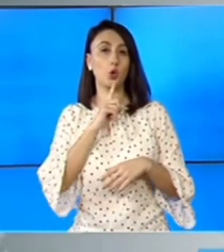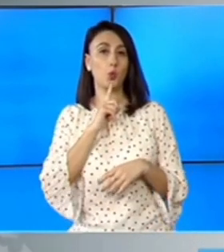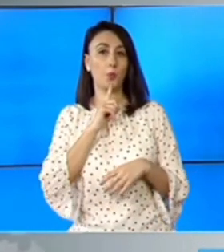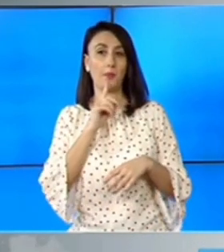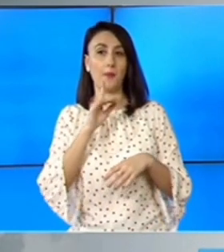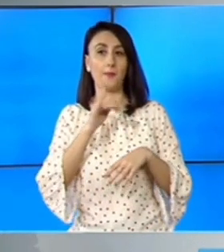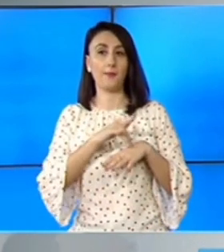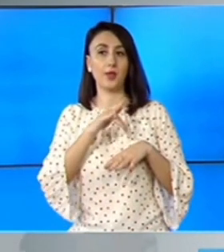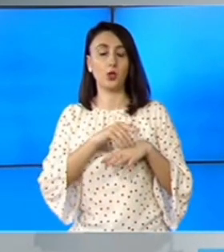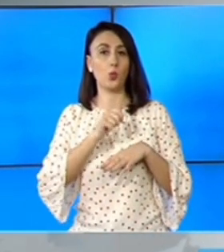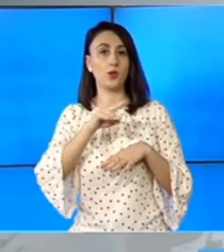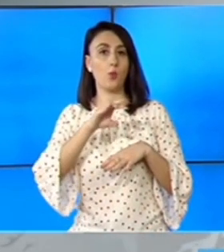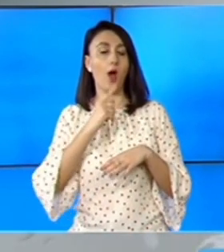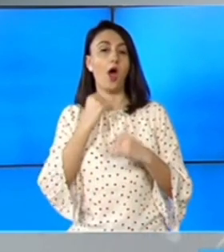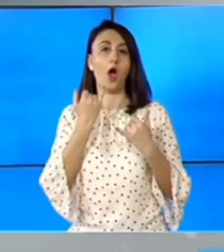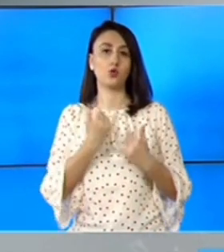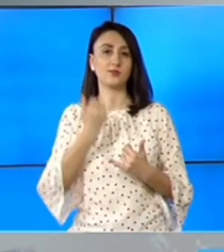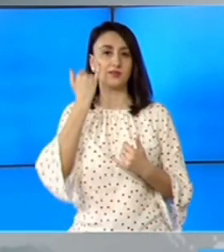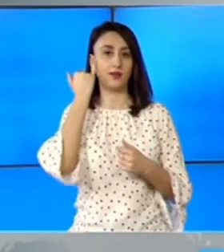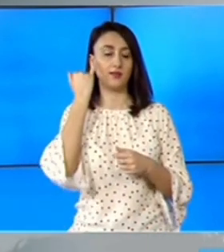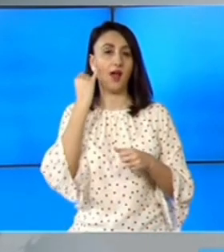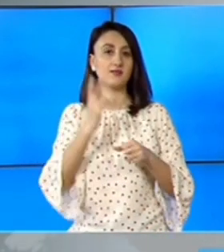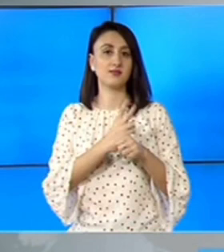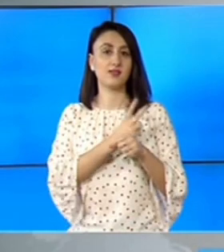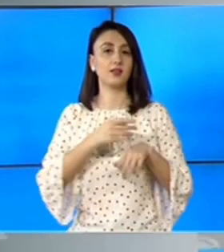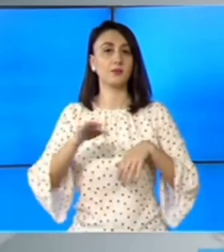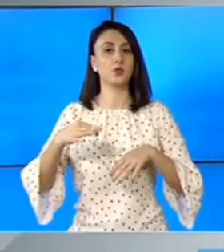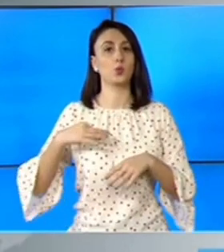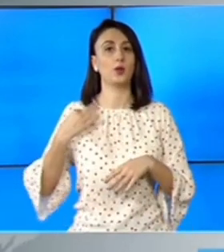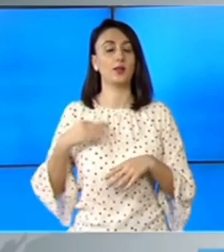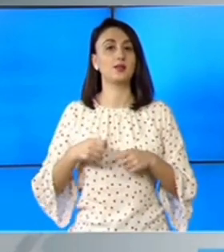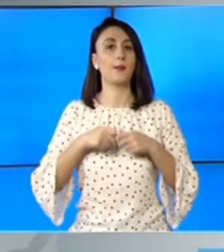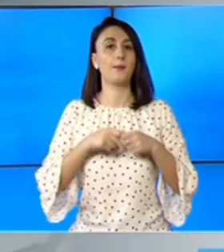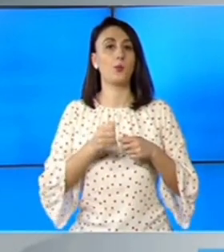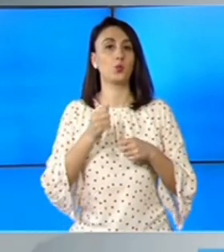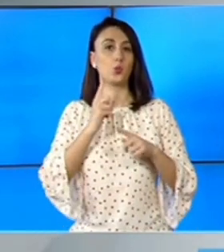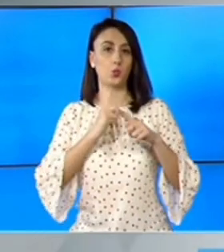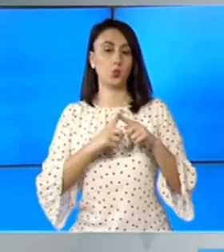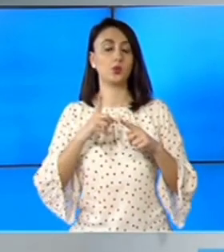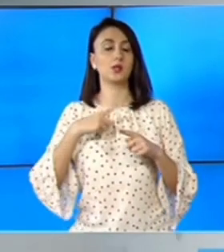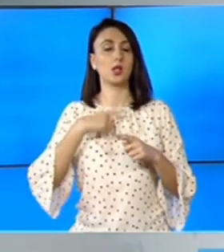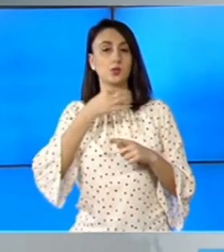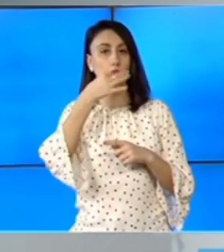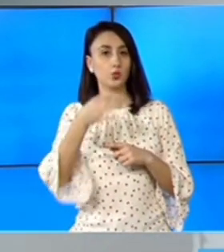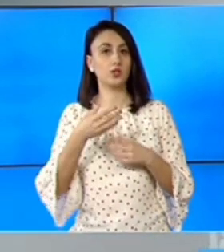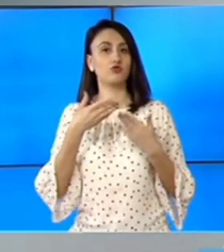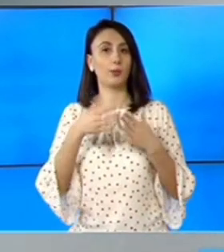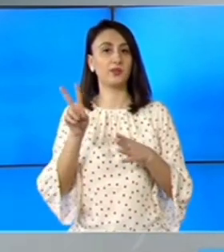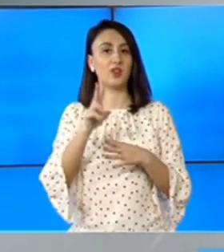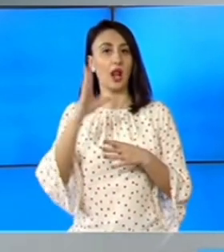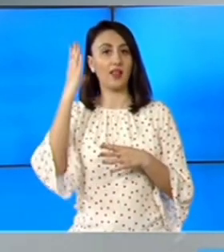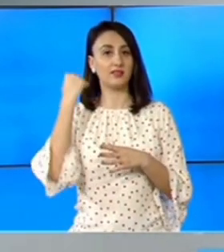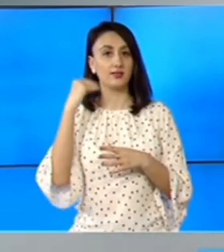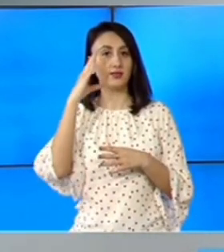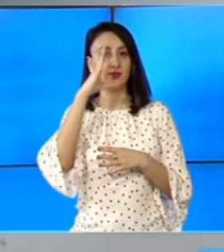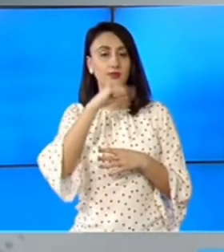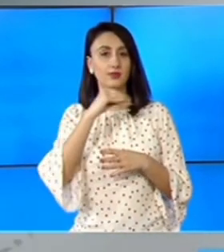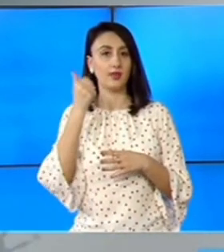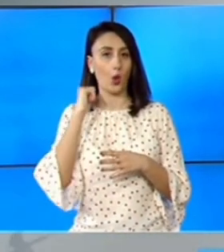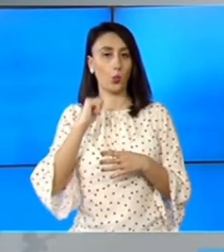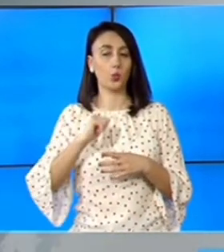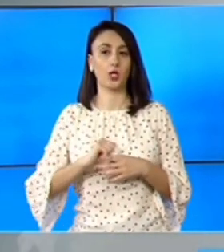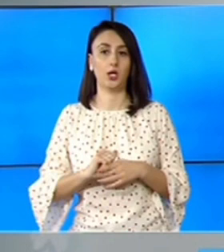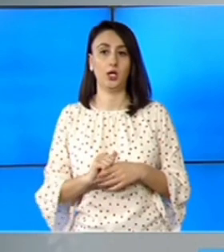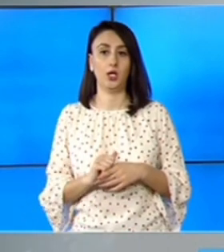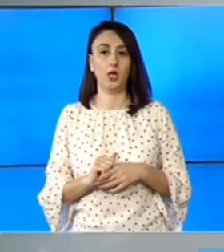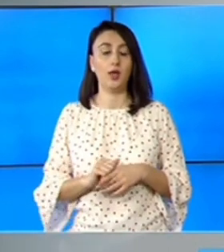medicului Ioana Mihăilă, în prezent secretar de stat la Ministerul Sănătății, membru Plus, este vehiculat încă de vinerea trecută de surse politice.